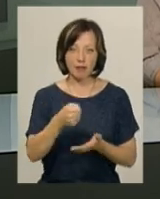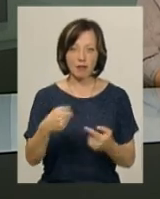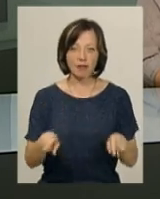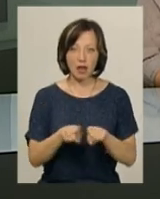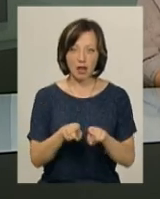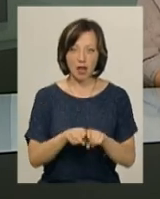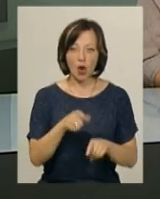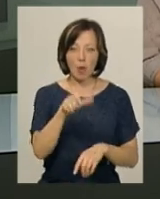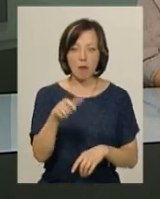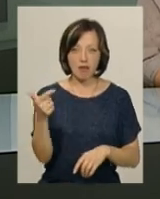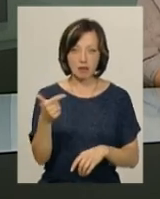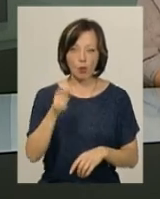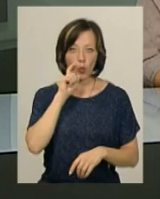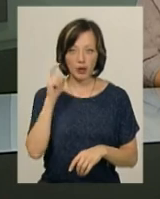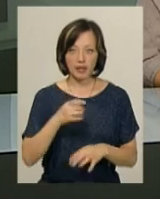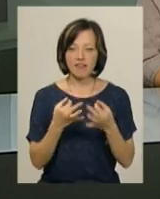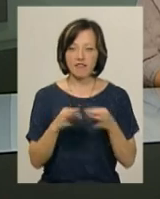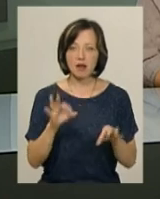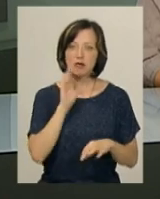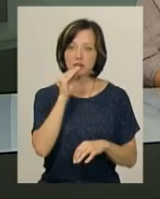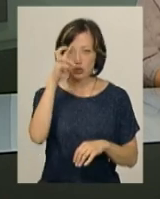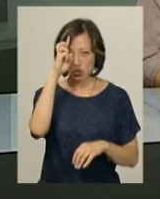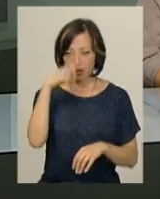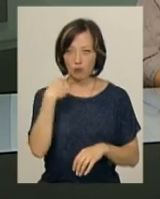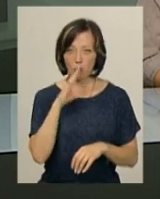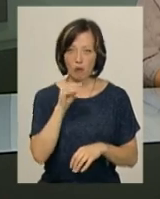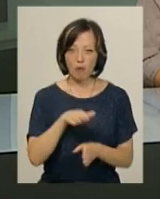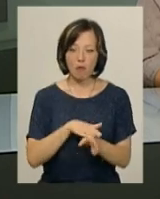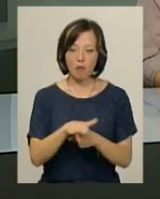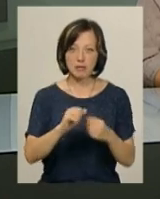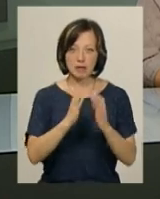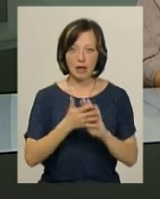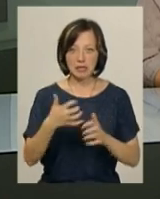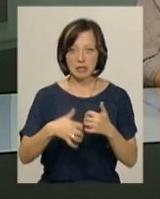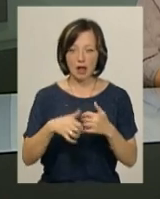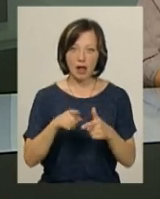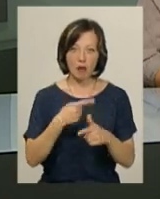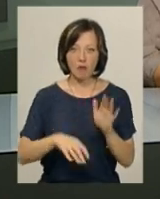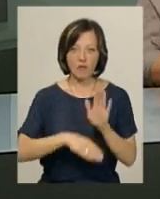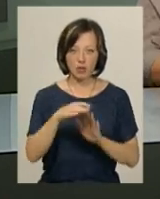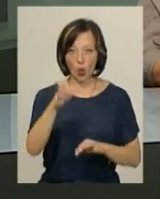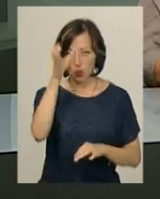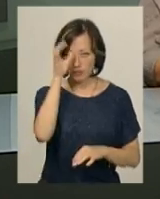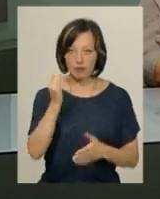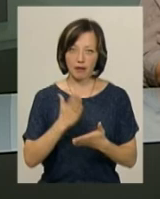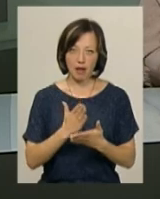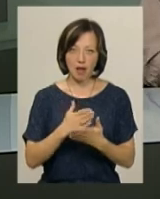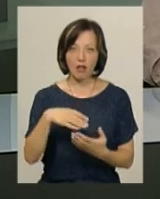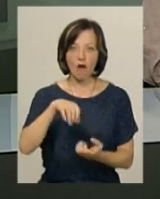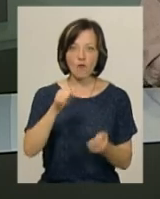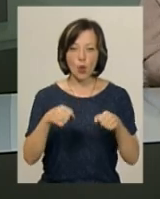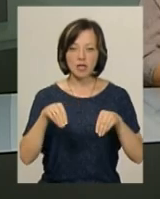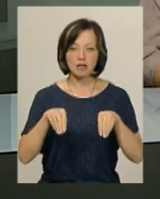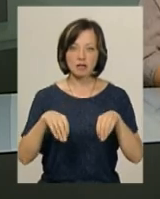такі – громадянство України, вільне володіння державною мовою, повна загальна середня або вища освіта і наявність водійського